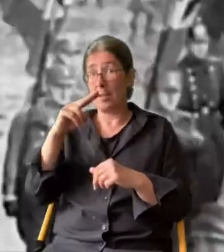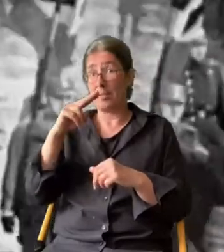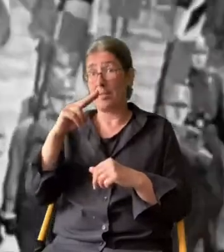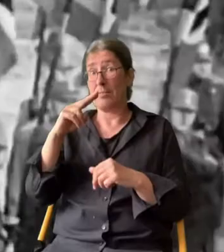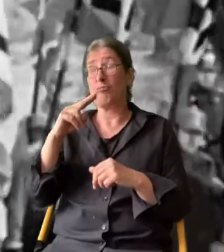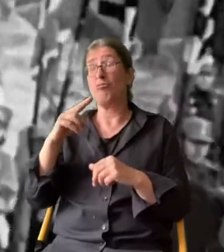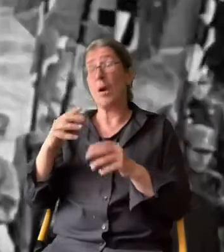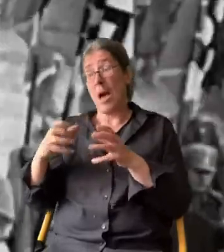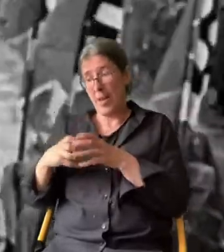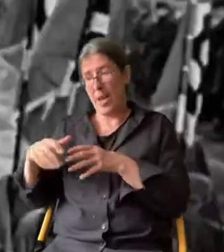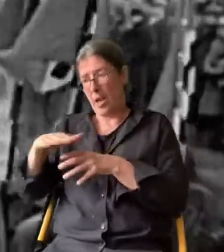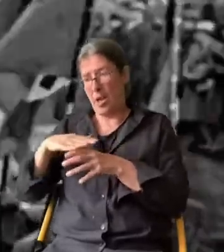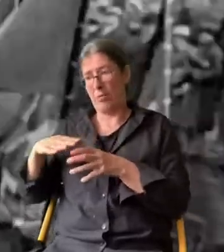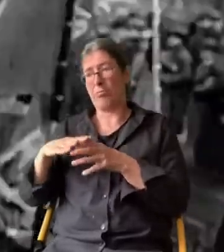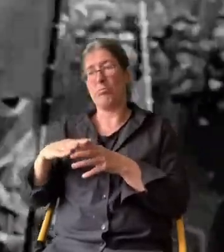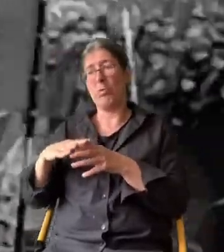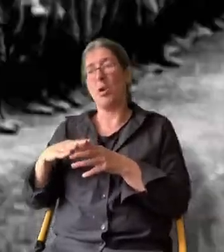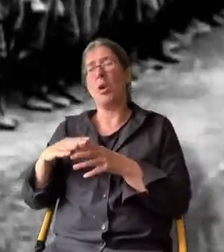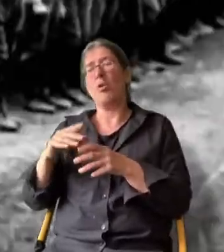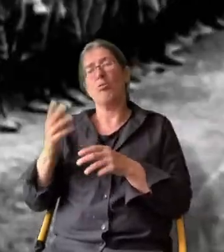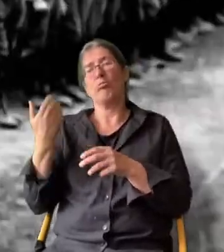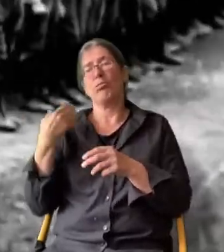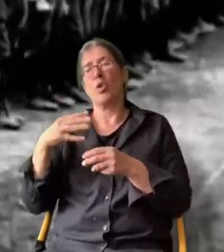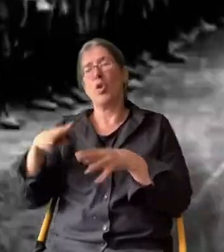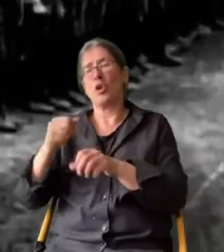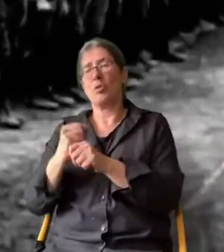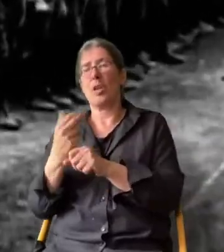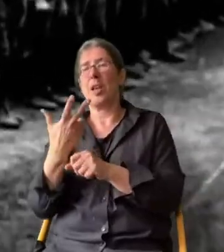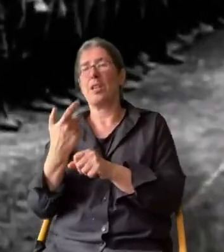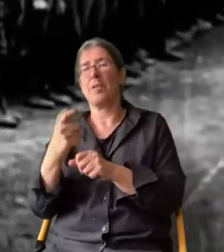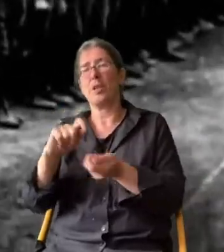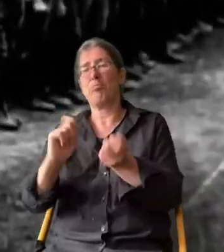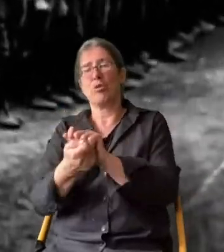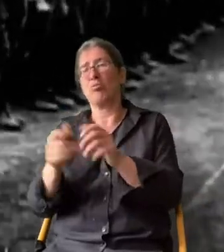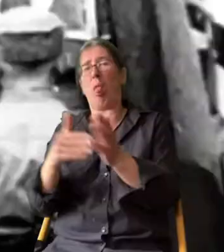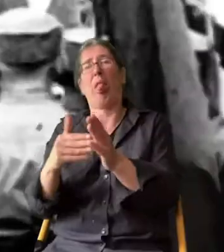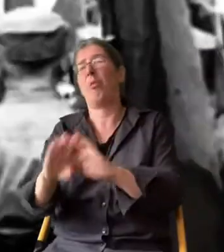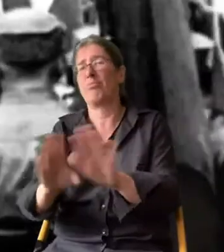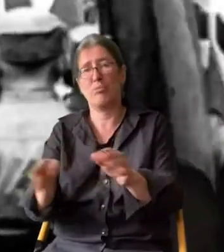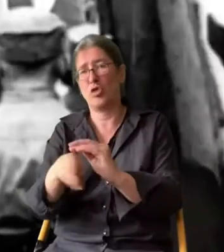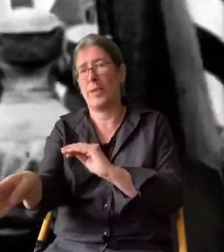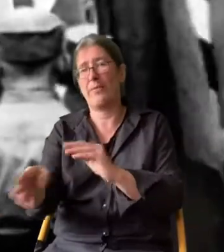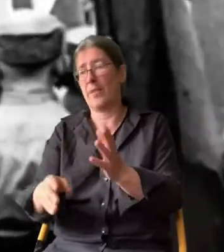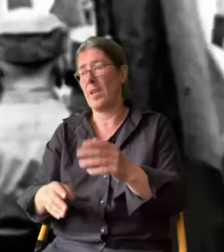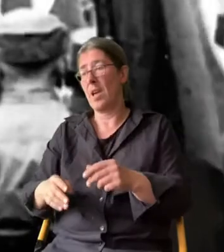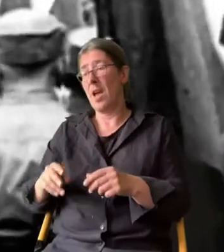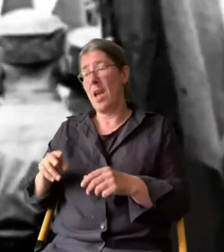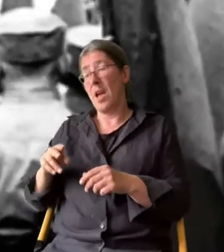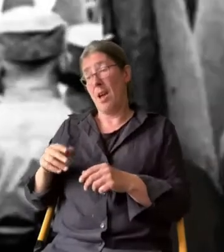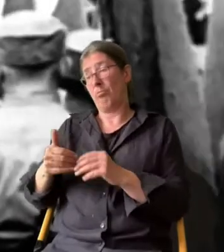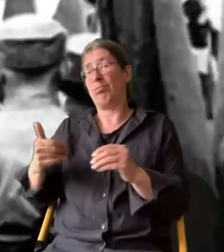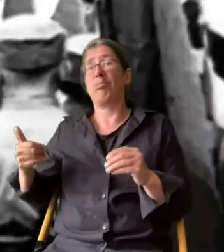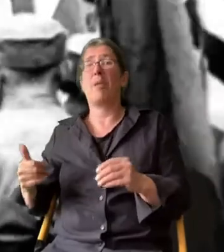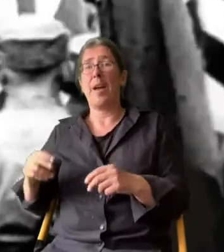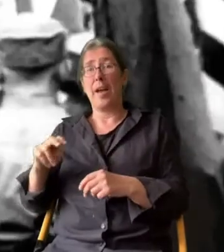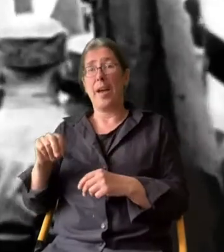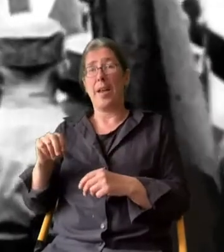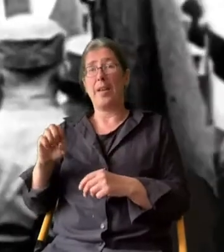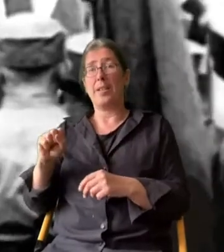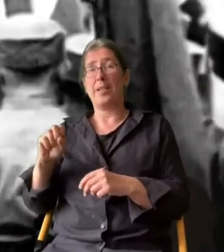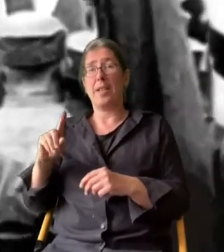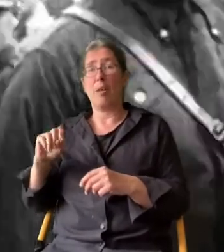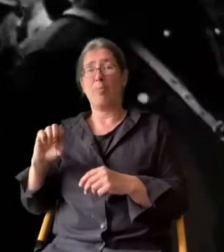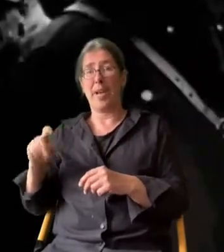Hitler und seine Anhänger stehen seit dem gescheiterten Putsch von 1923 im Abseits. Die NSDAP ist verboten.